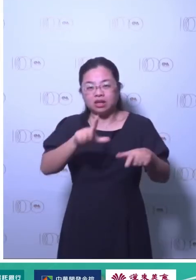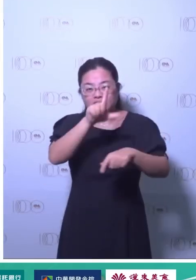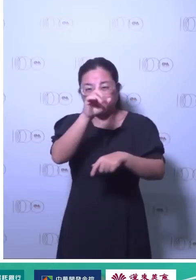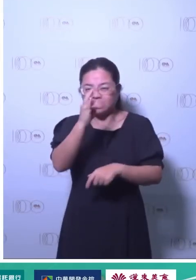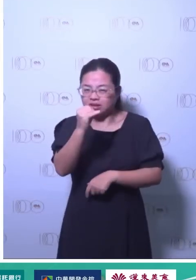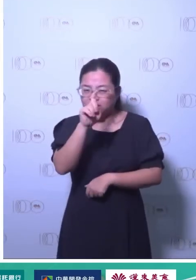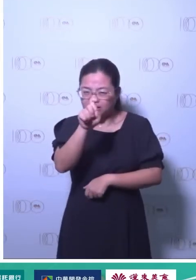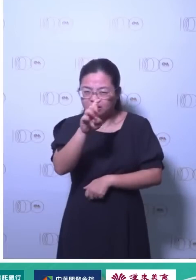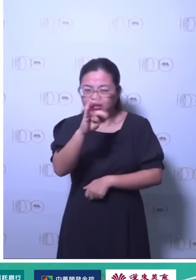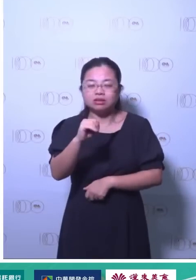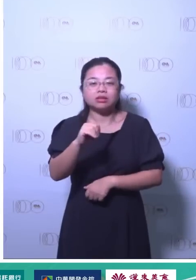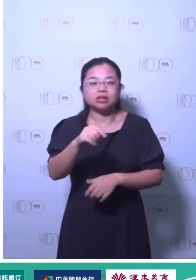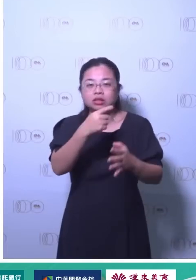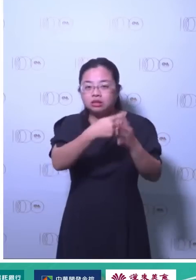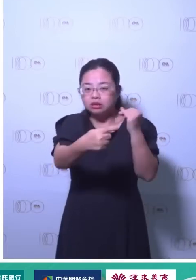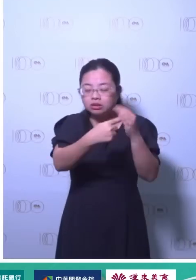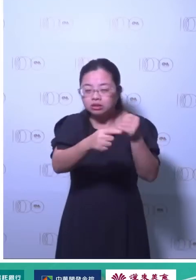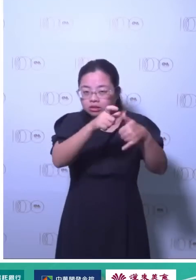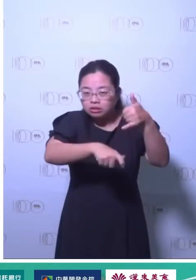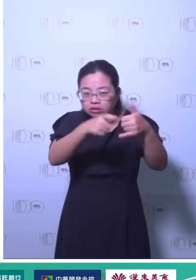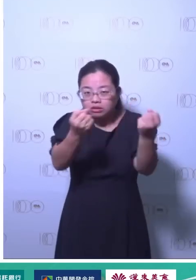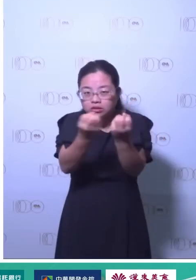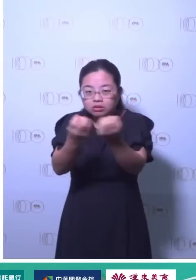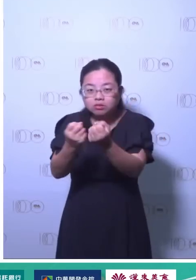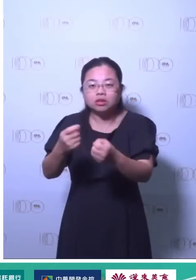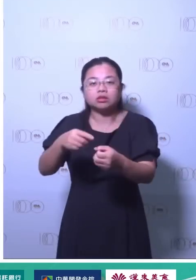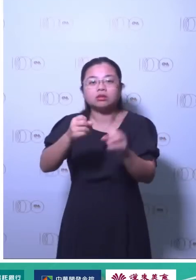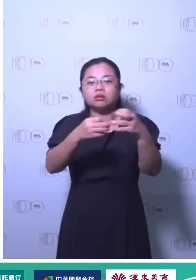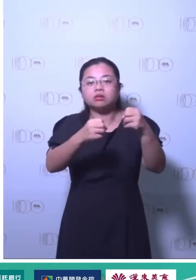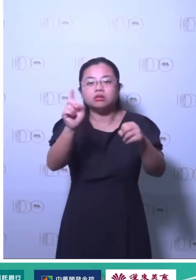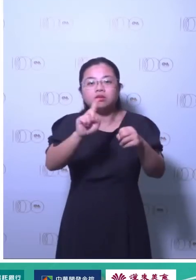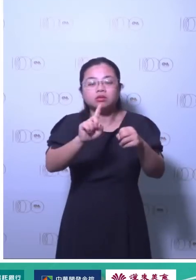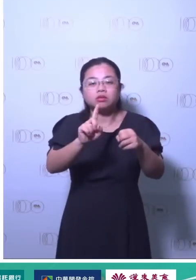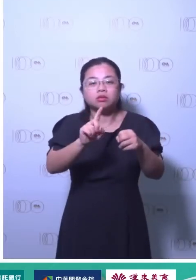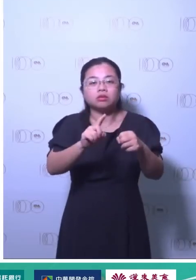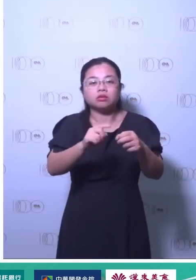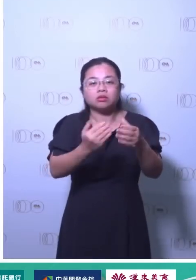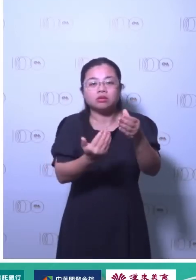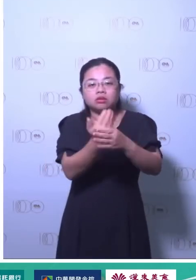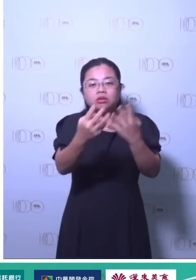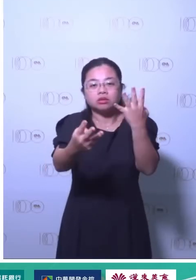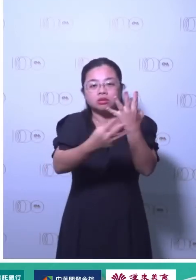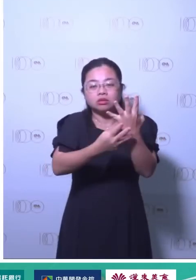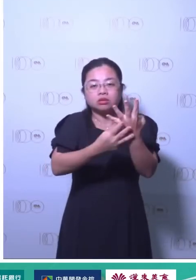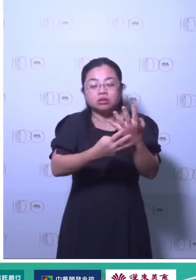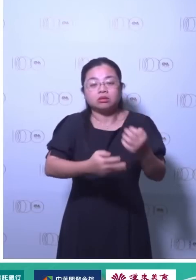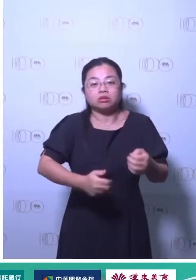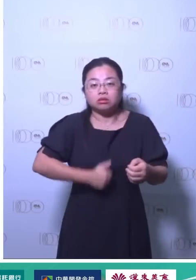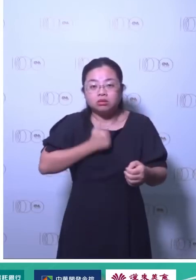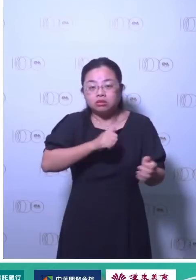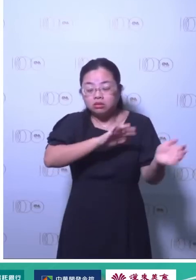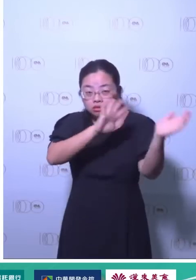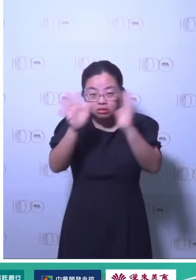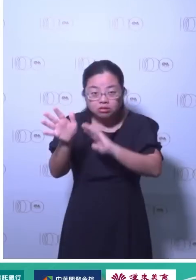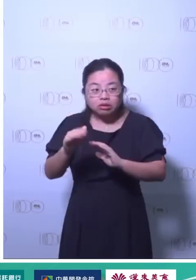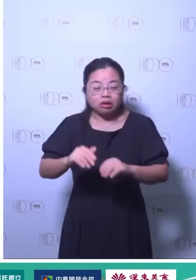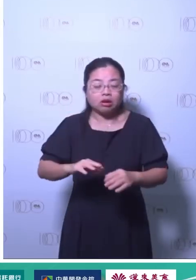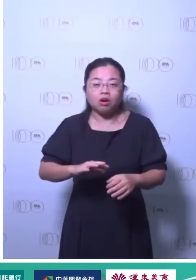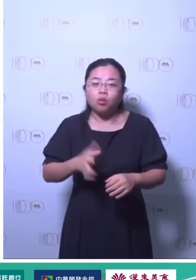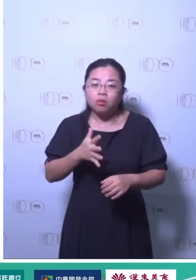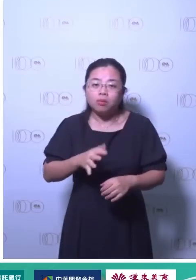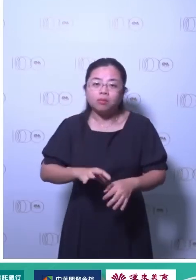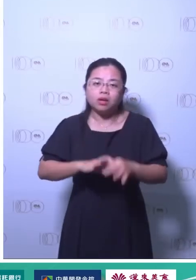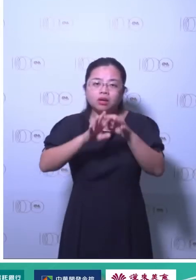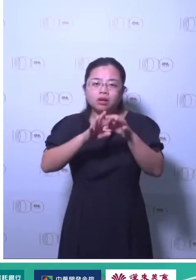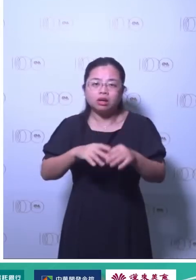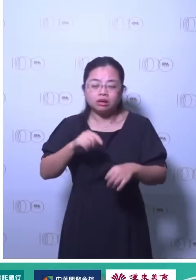叫讲碳交易嘛但是你仔细看你发现它不是全部在讲碳交易它前面十几堂也不是十